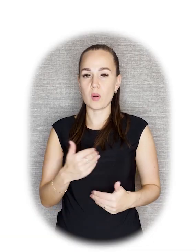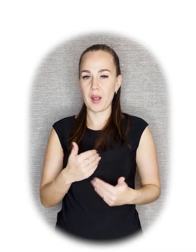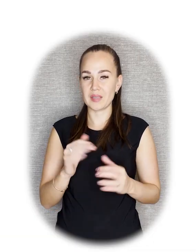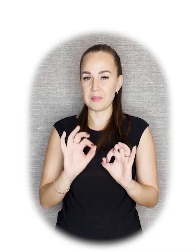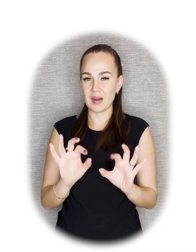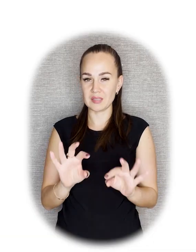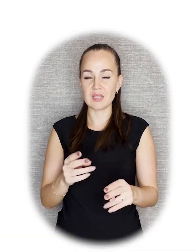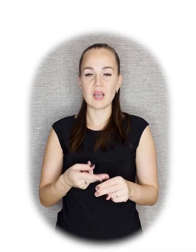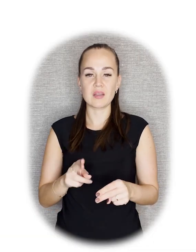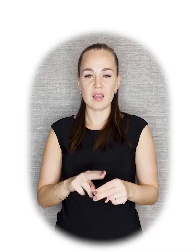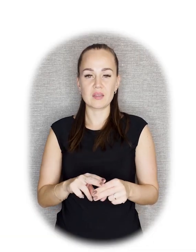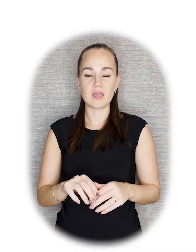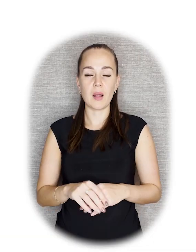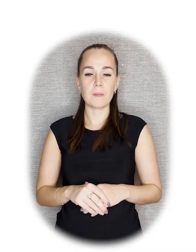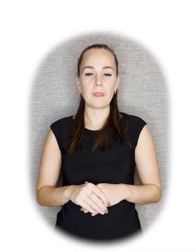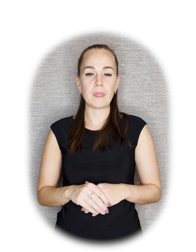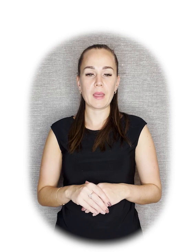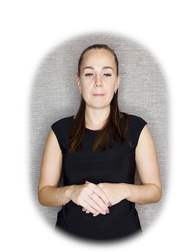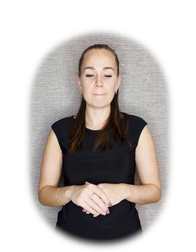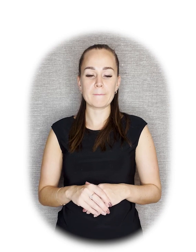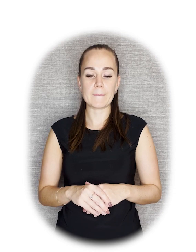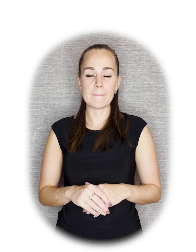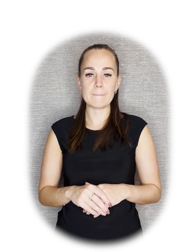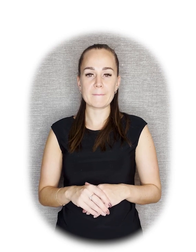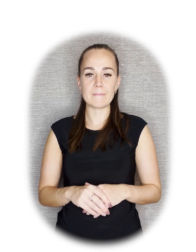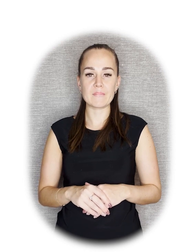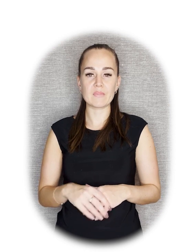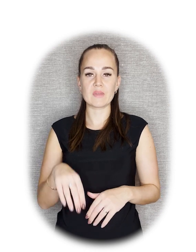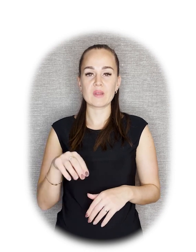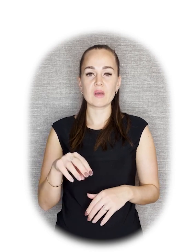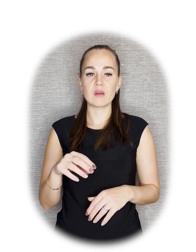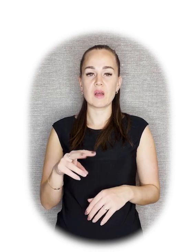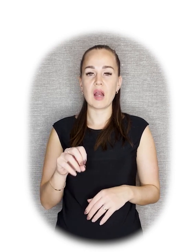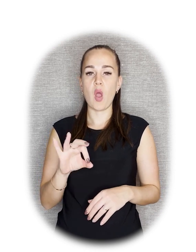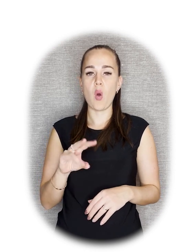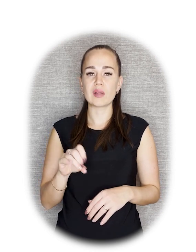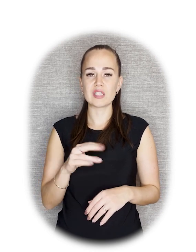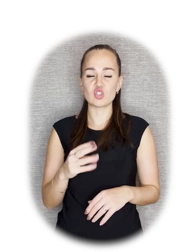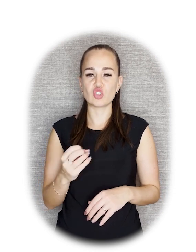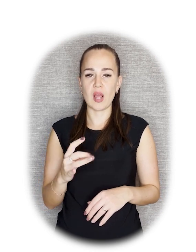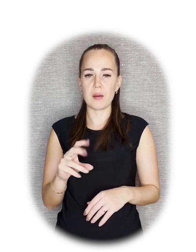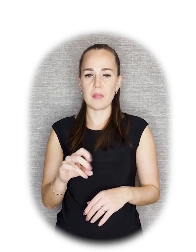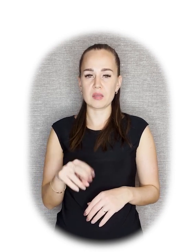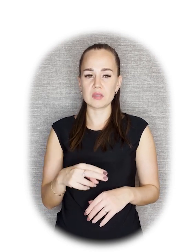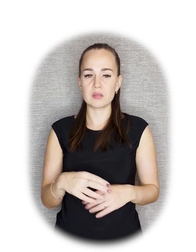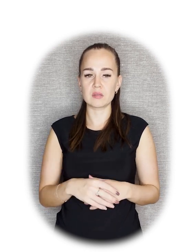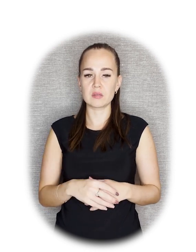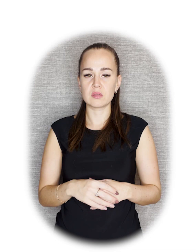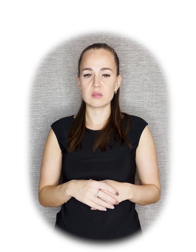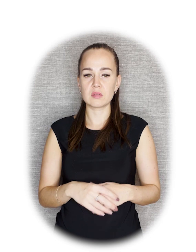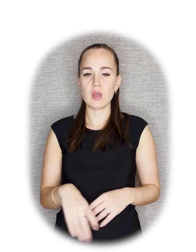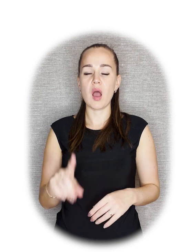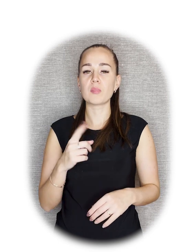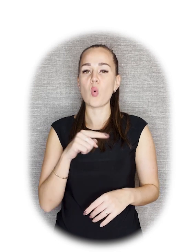Первый скульптор, о котором я хочу рассказать, это Леонид Шерот. И рассказать о нем как раз хочу потому, что он